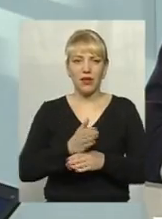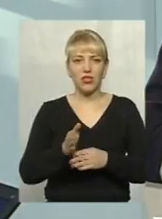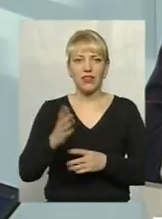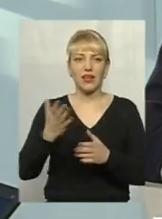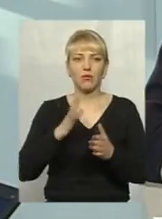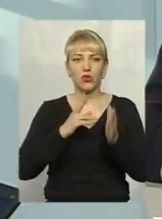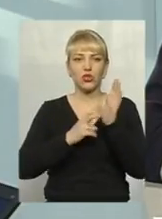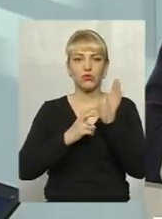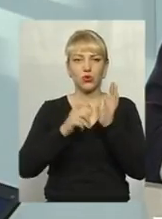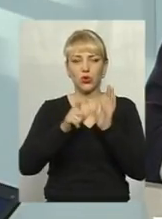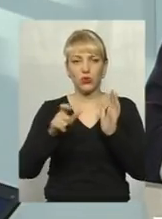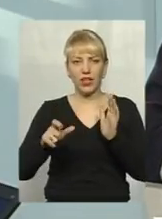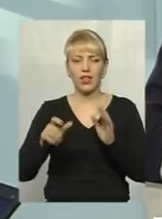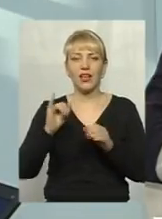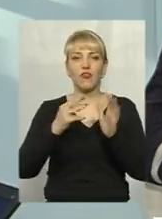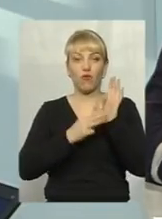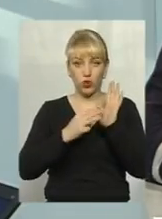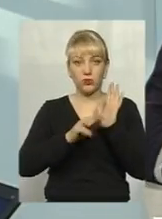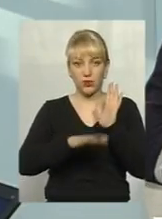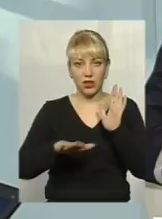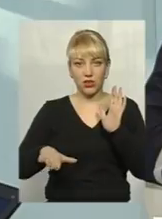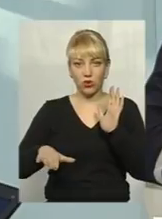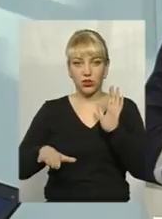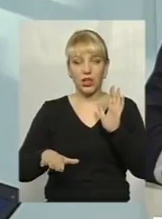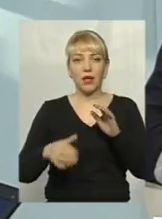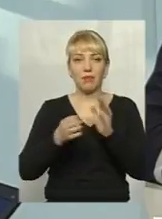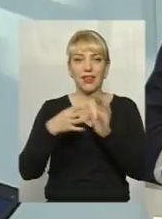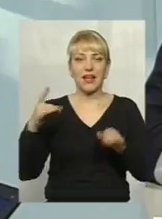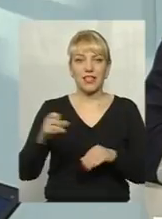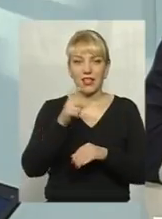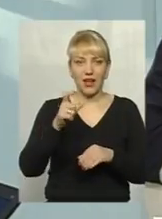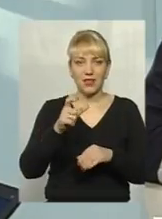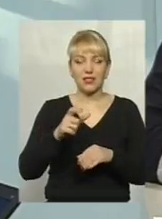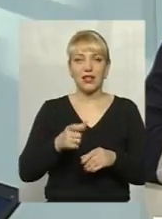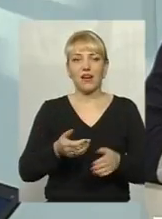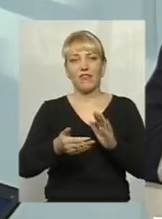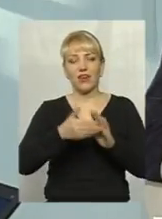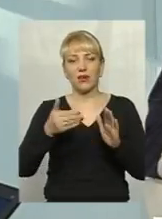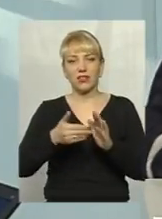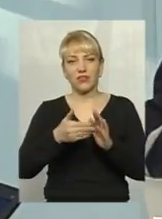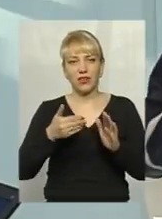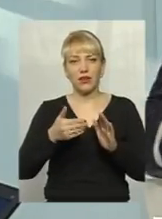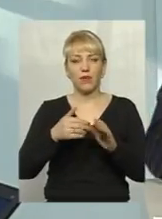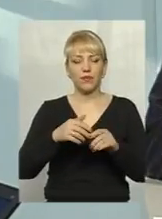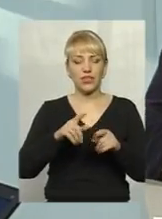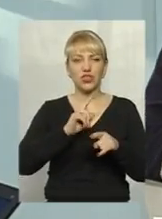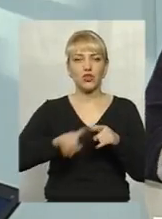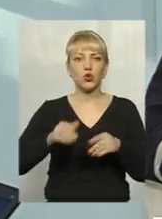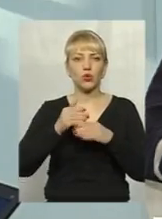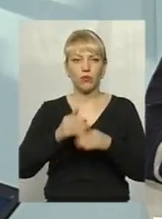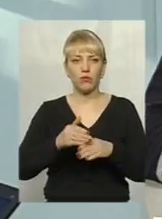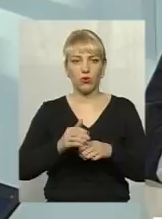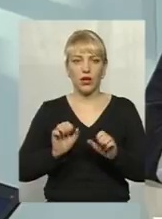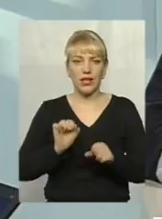700 людей, яких 80 дітей. 15 раз буксирували карети швидкої допомоги, які, в'їздучи на виклик,